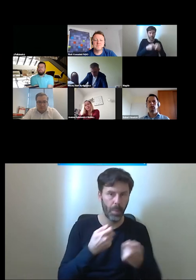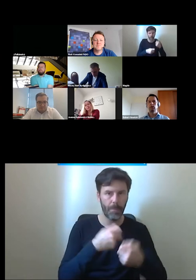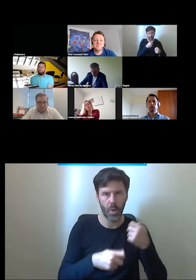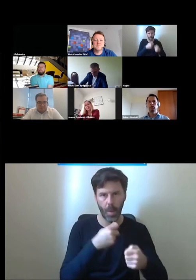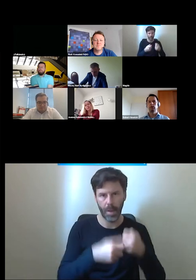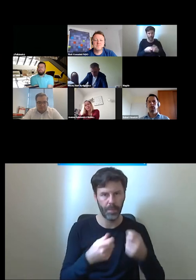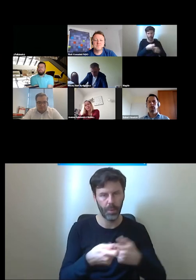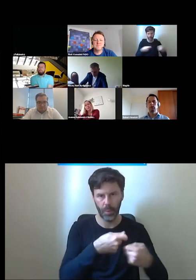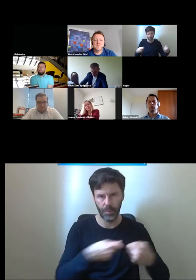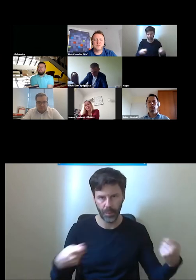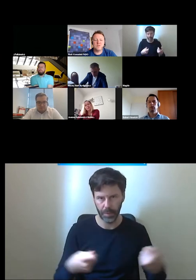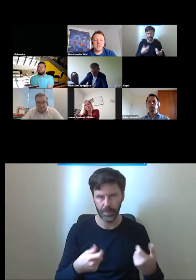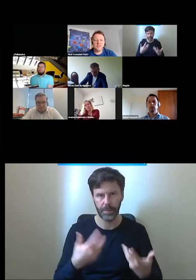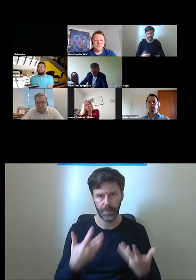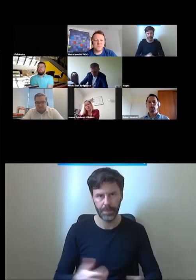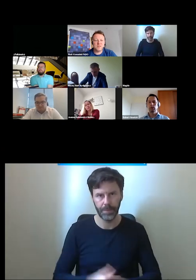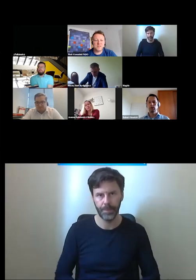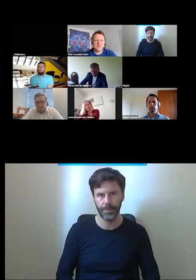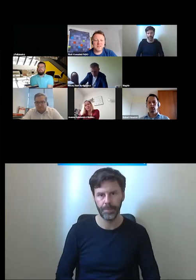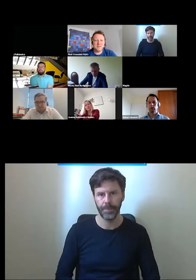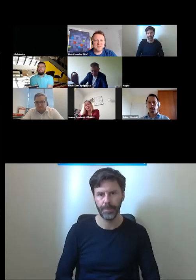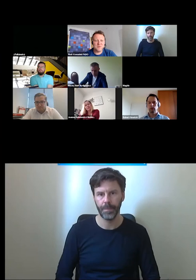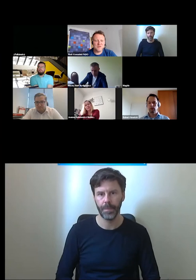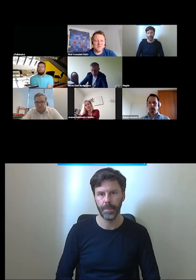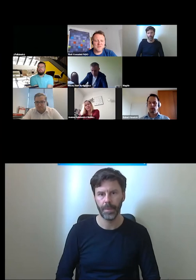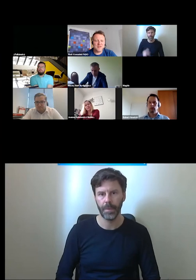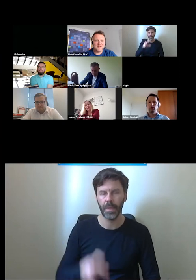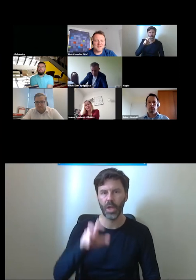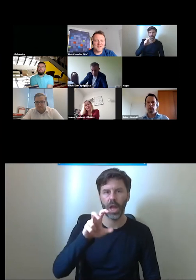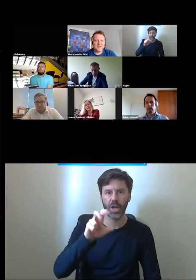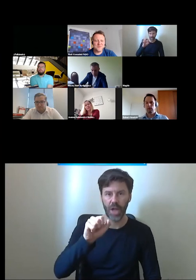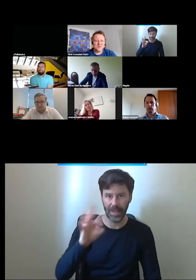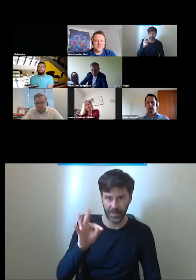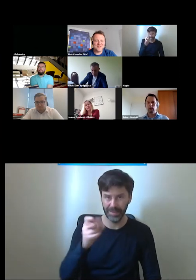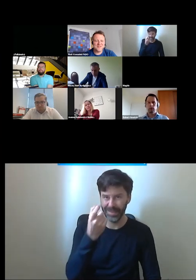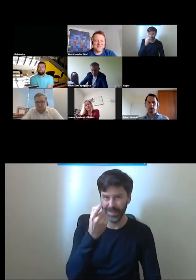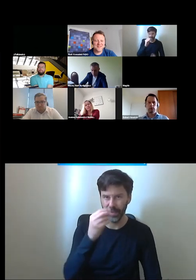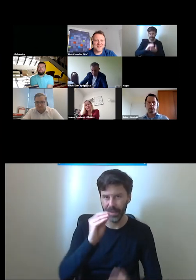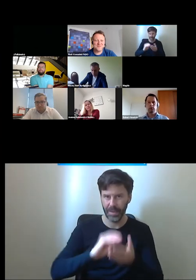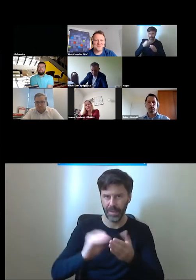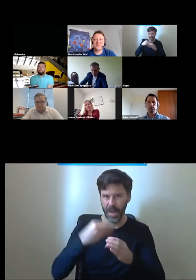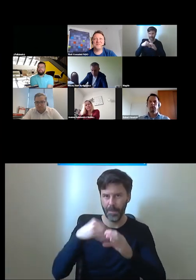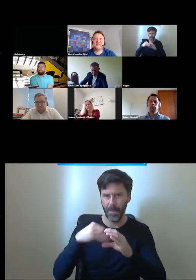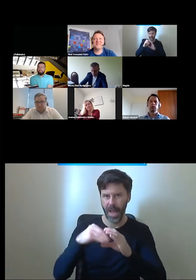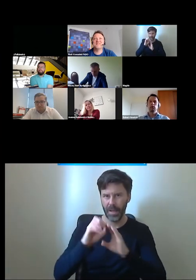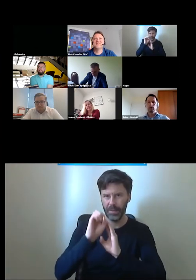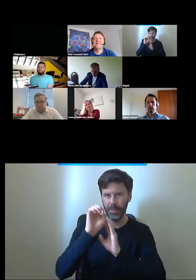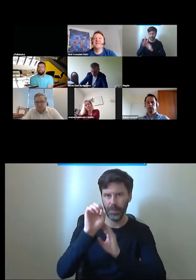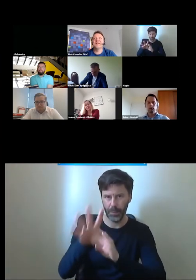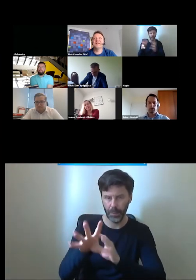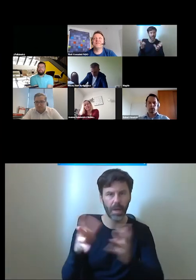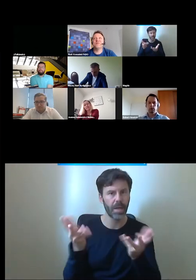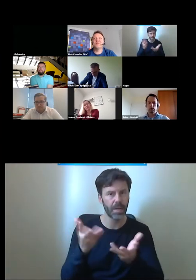zniweluje to co na czacie będzie zaraz adres mailowy tak na jaki można na jaki można pisać